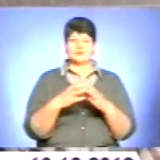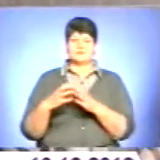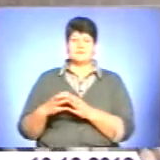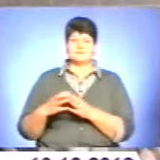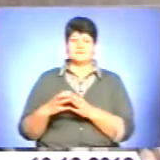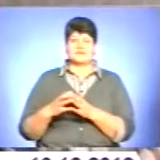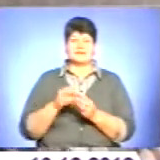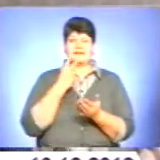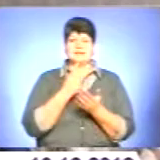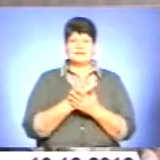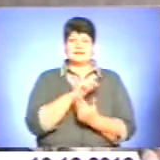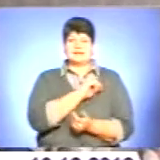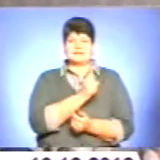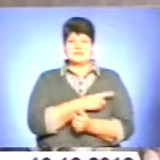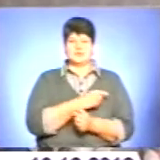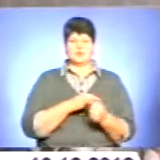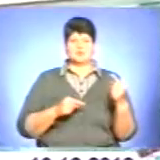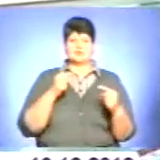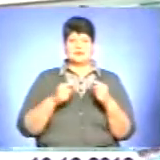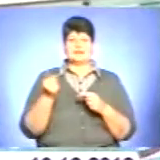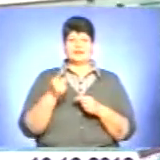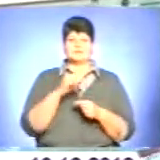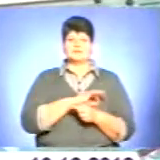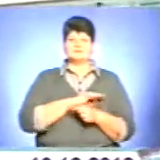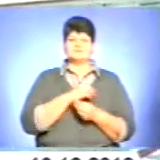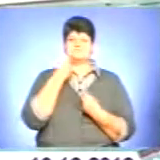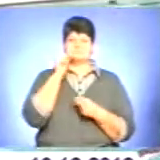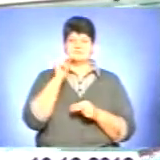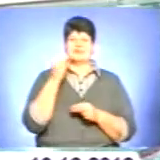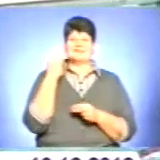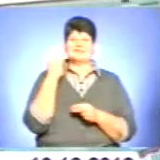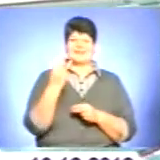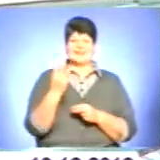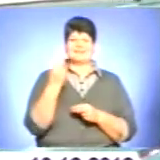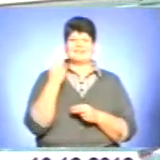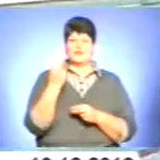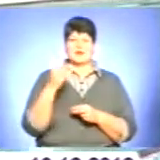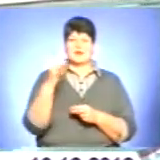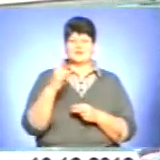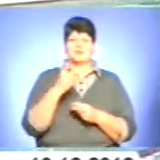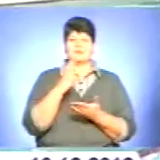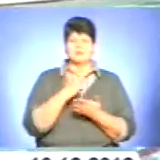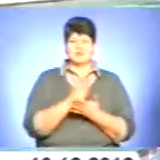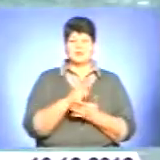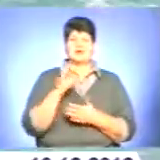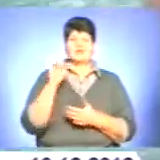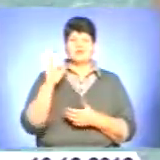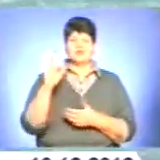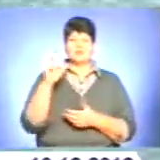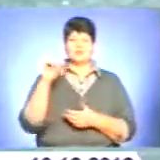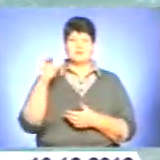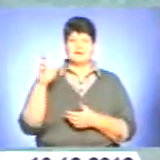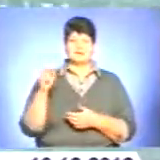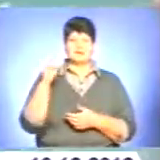на сильного суперника, тернопільські вихованці все ж кращі. Лише три та дворазовими переможцями стали Володимир Бубенко, Павло